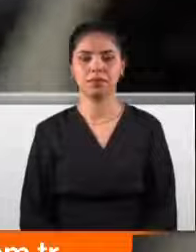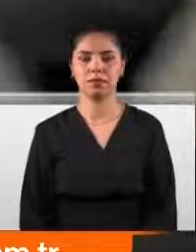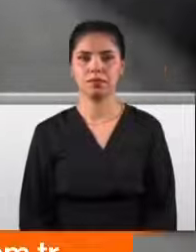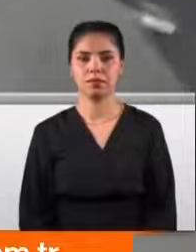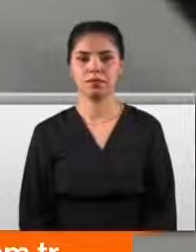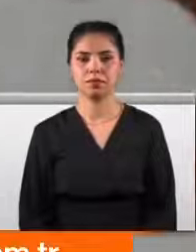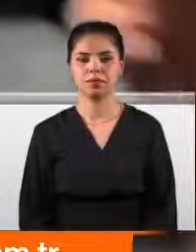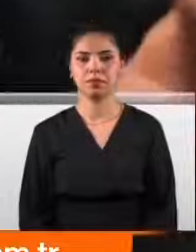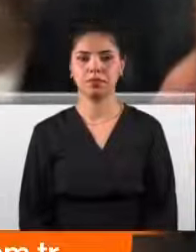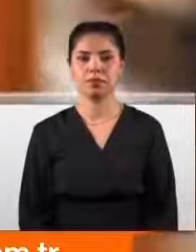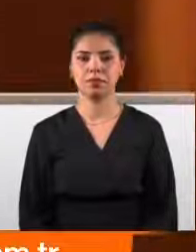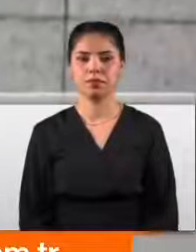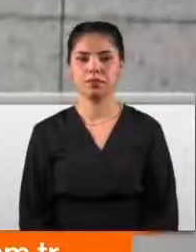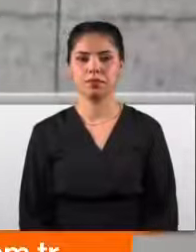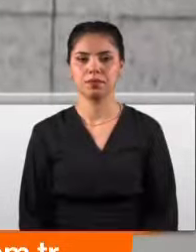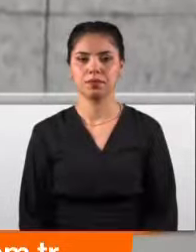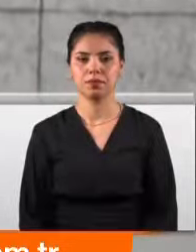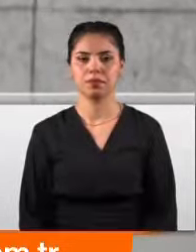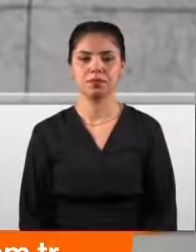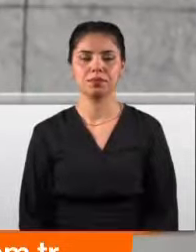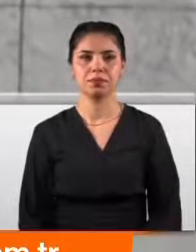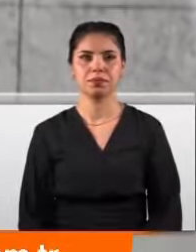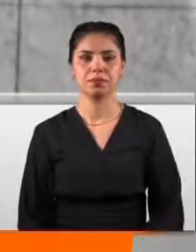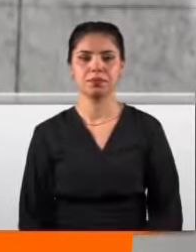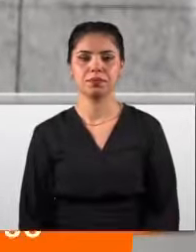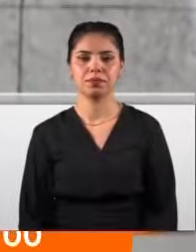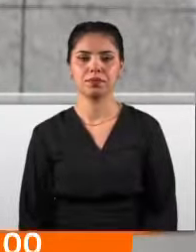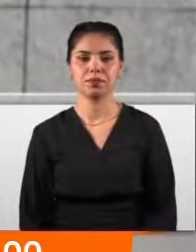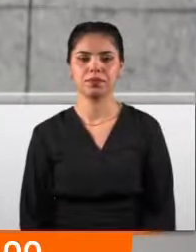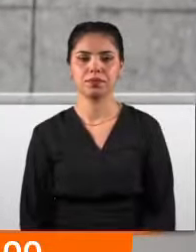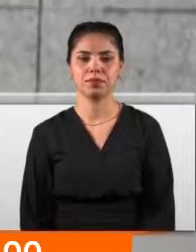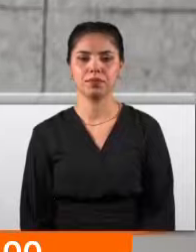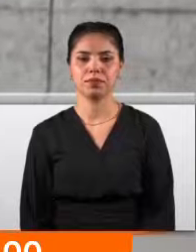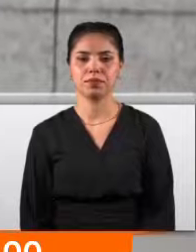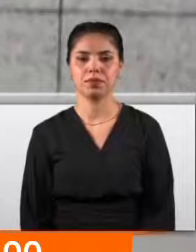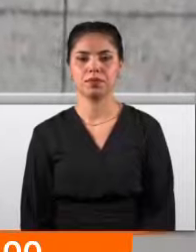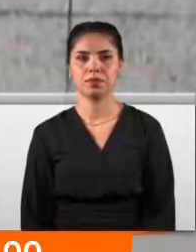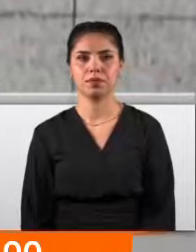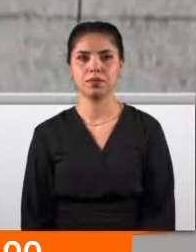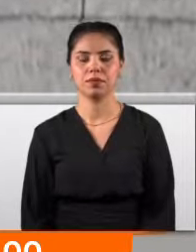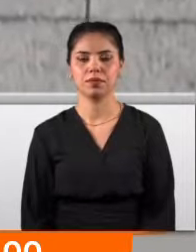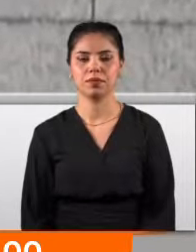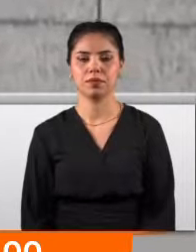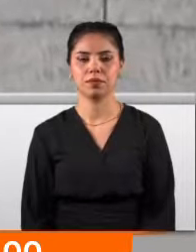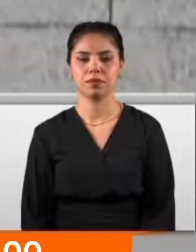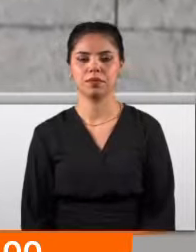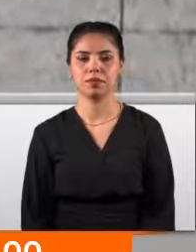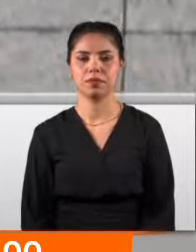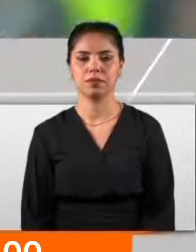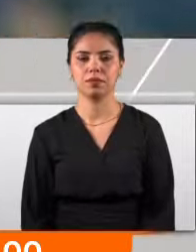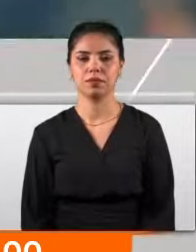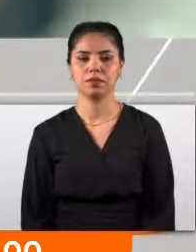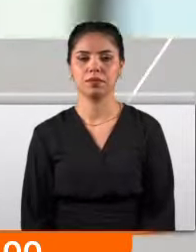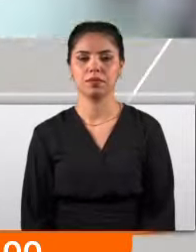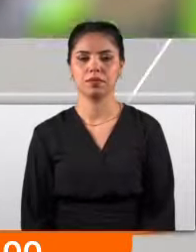Müsaade edin. Fernando Muslera ise parayı iki parça halde 700 bin dolar ve 500 bin dolar olarak verdiğini ve